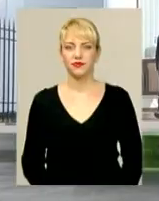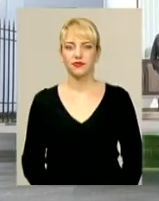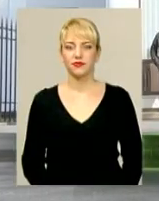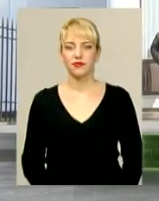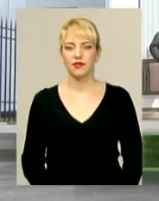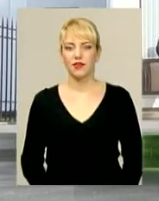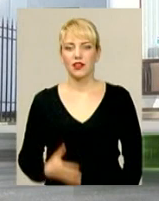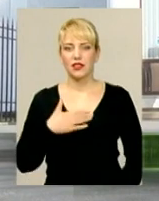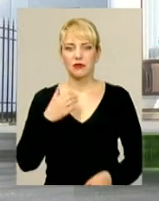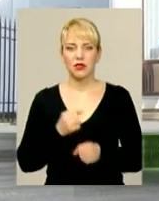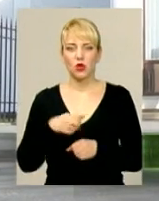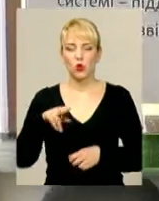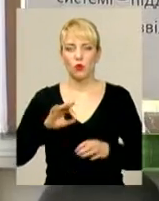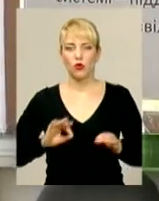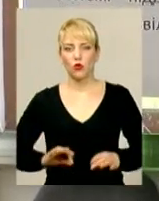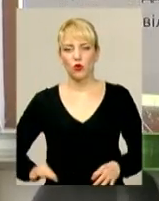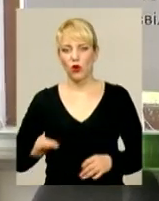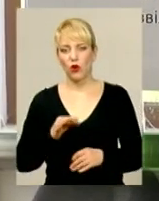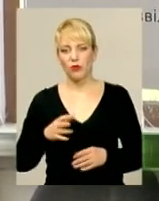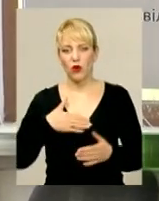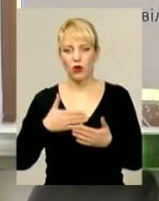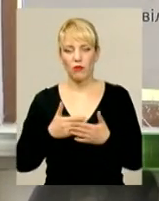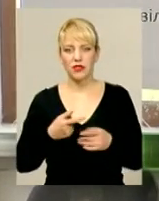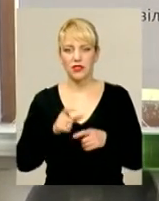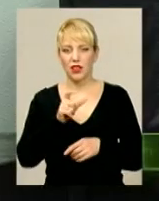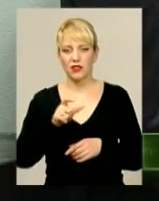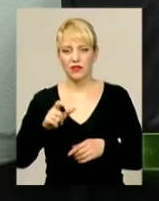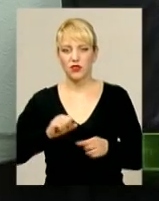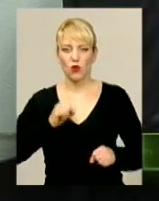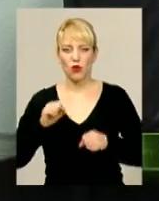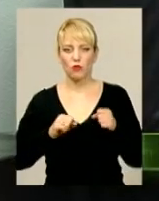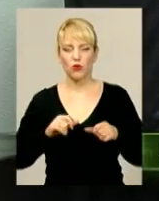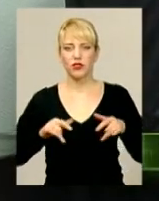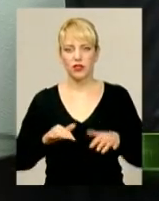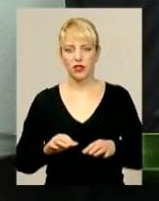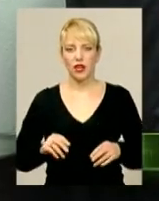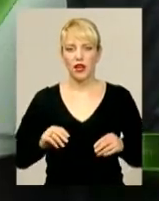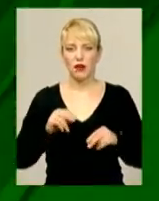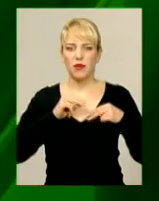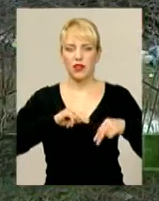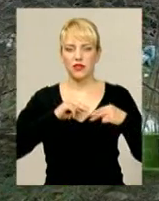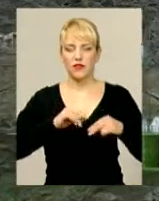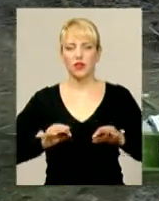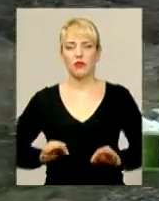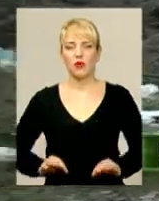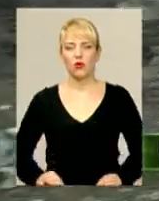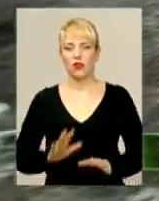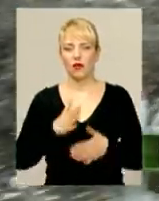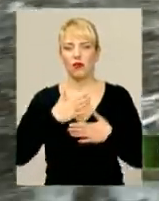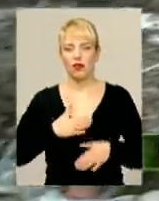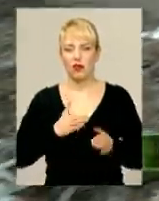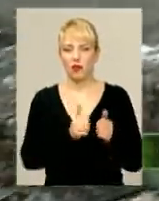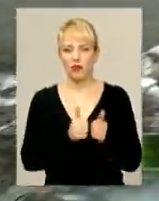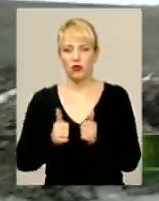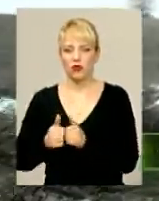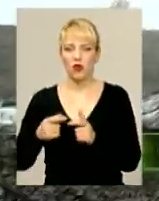З претензіями до прокурора області. Громадські активісти Хмельниччини обурені діями працівників прокуратури. Неприємне сусідство або